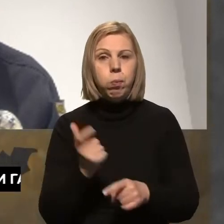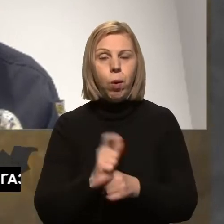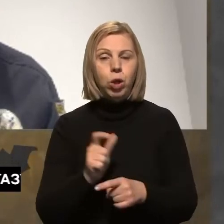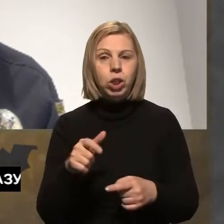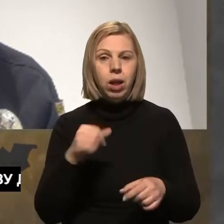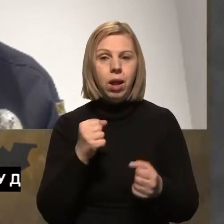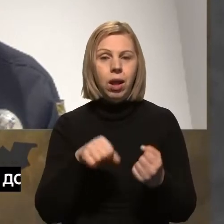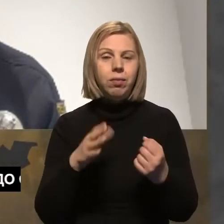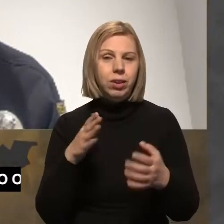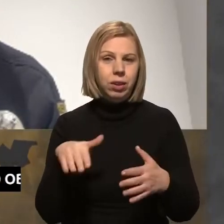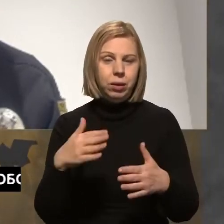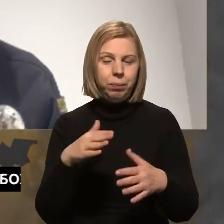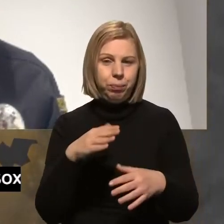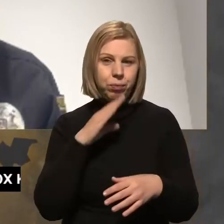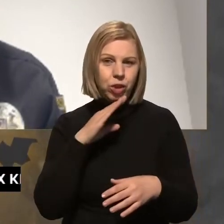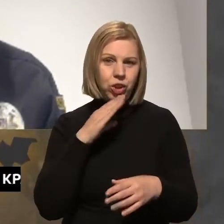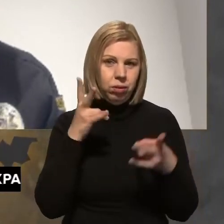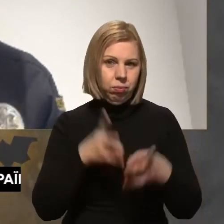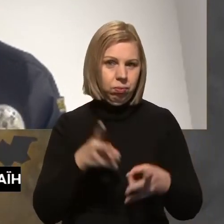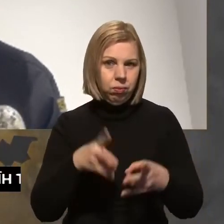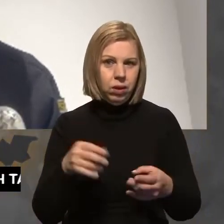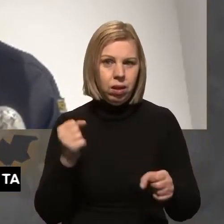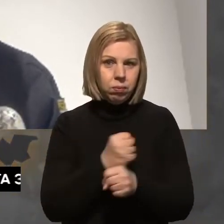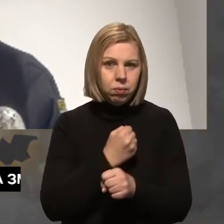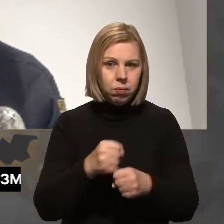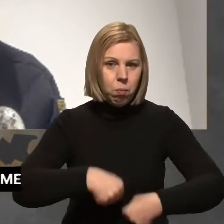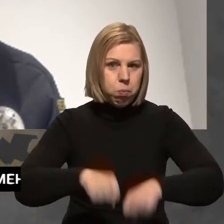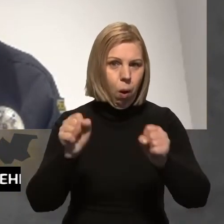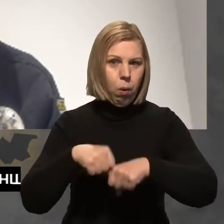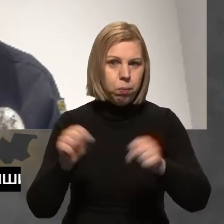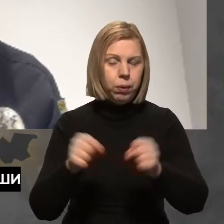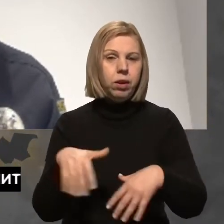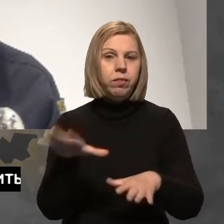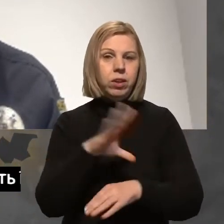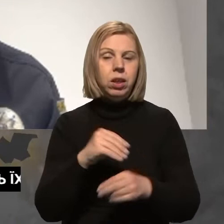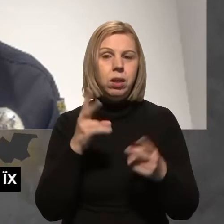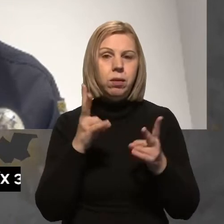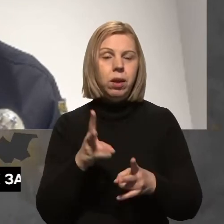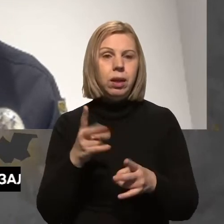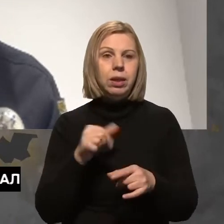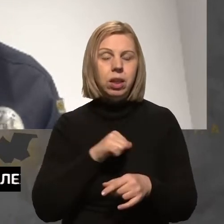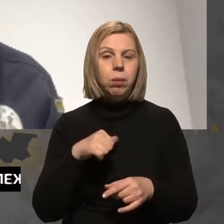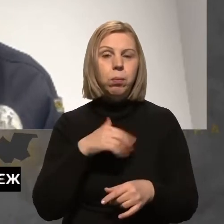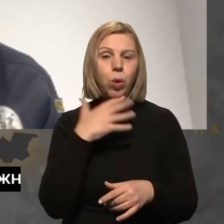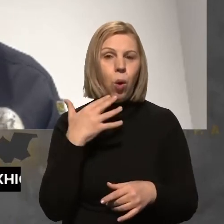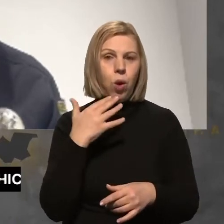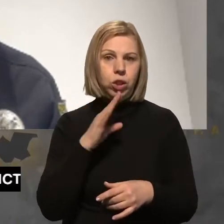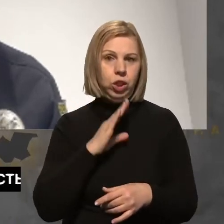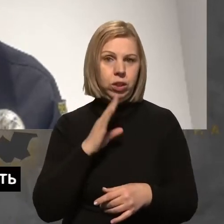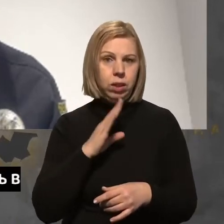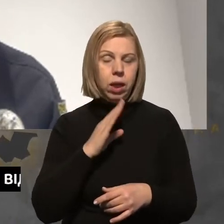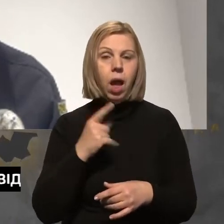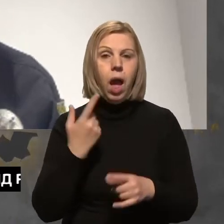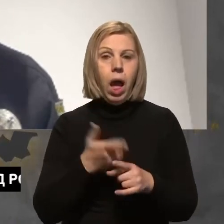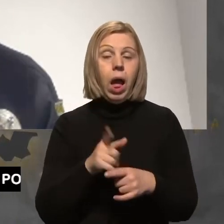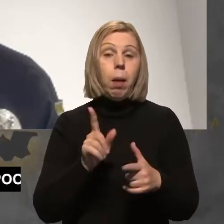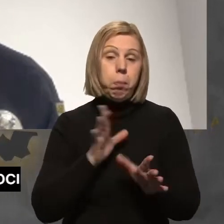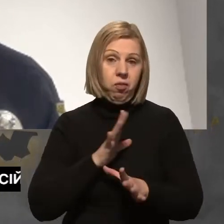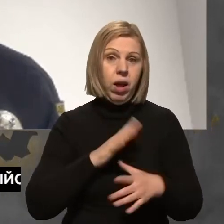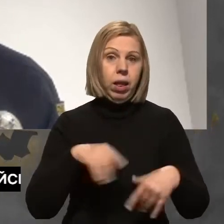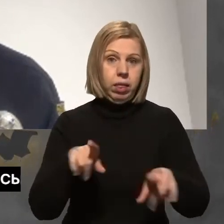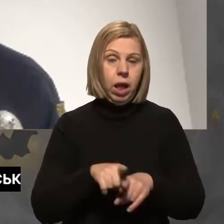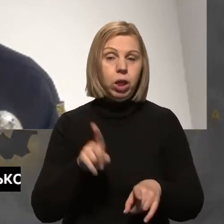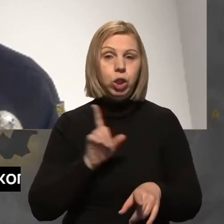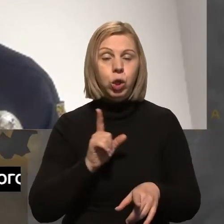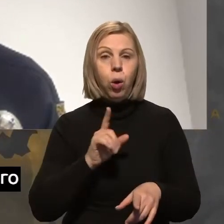насильства потерпають жінки. Тобто, у більшості випадків потерпілими є саме жінки, але фіксуються і випадки, коли